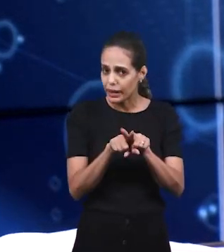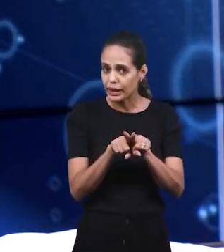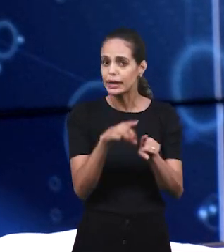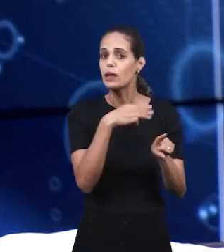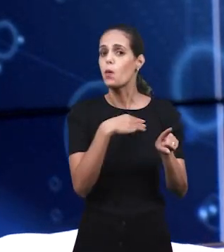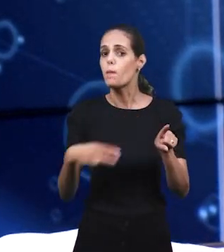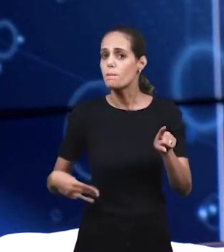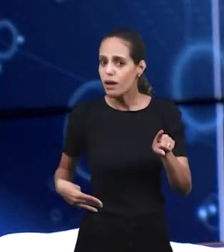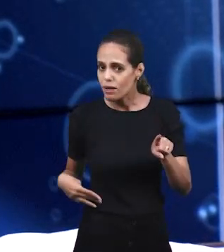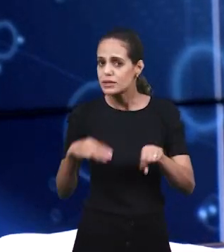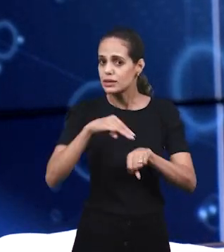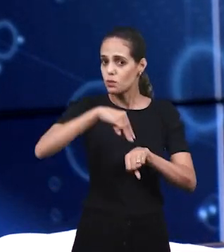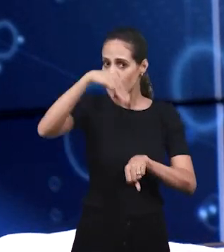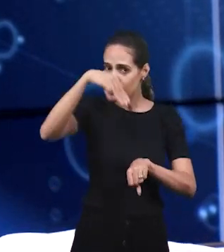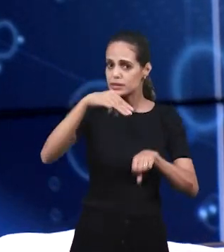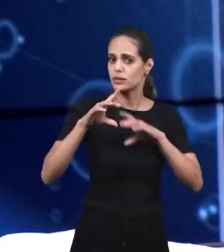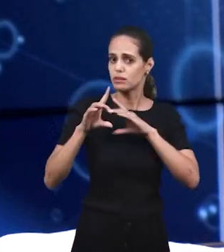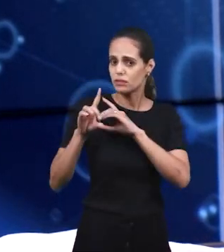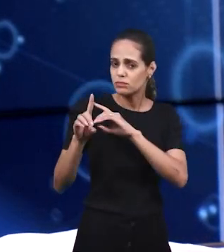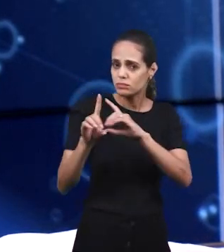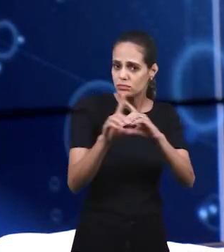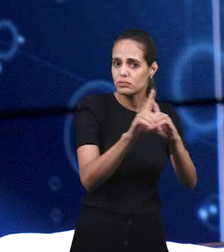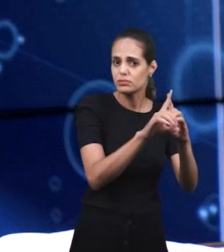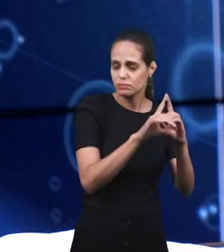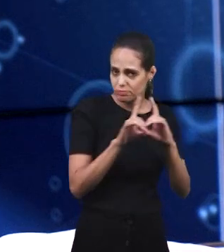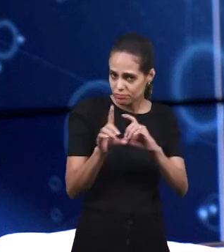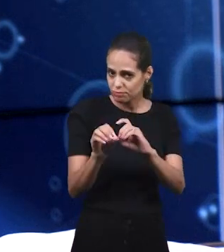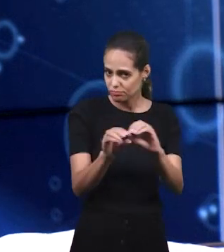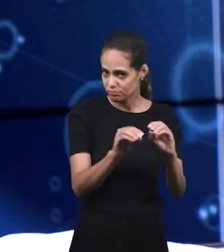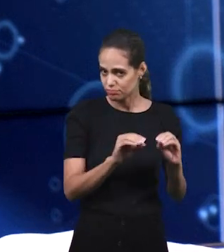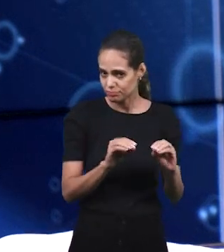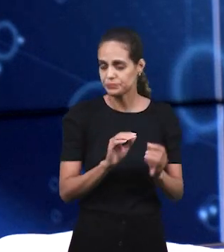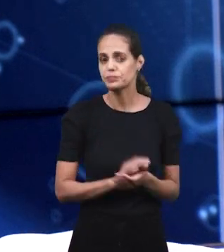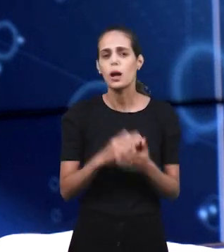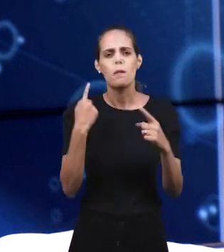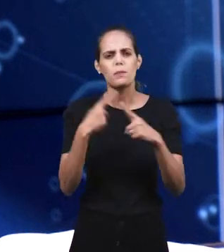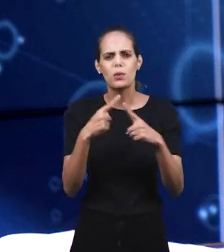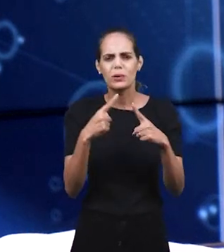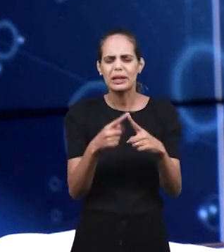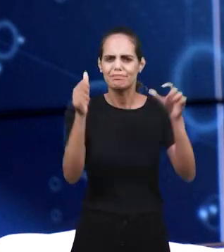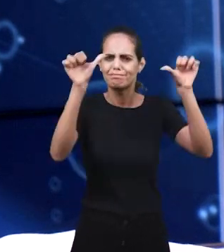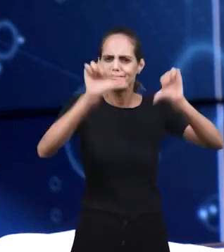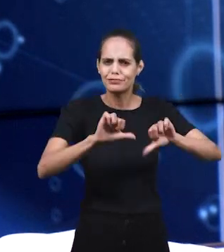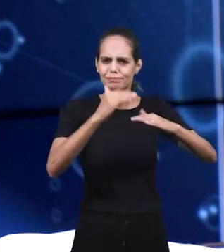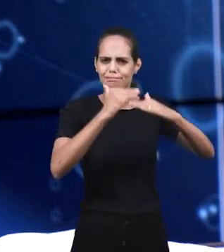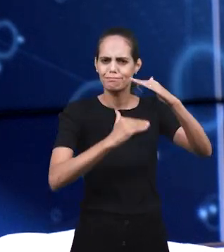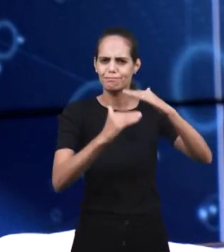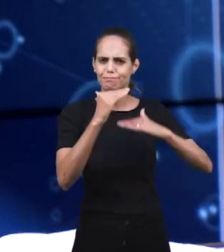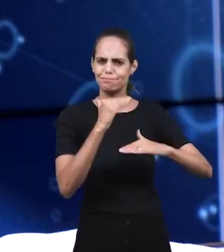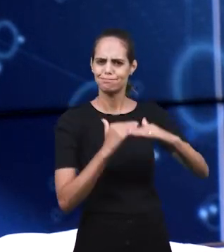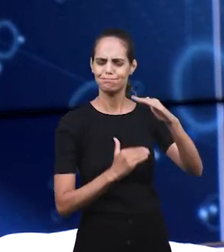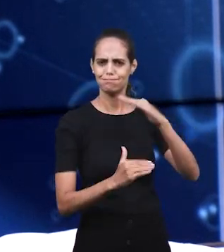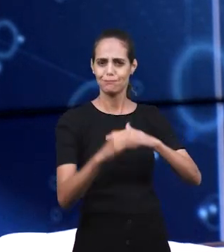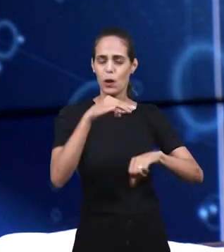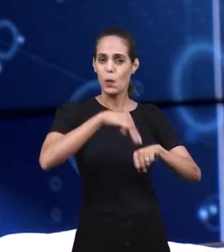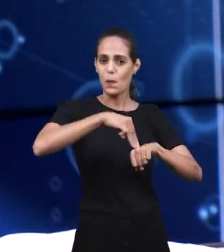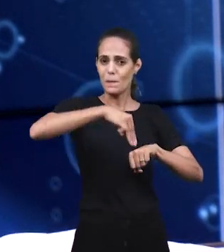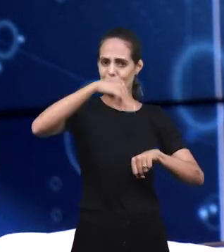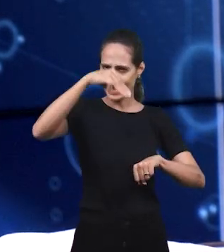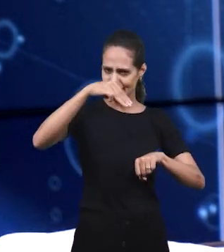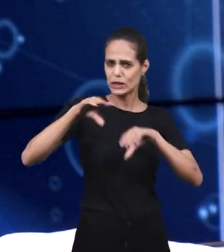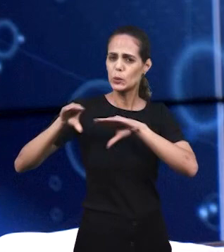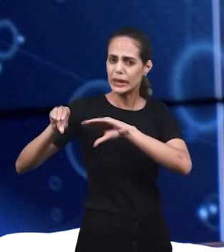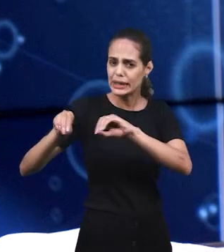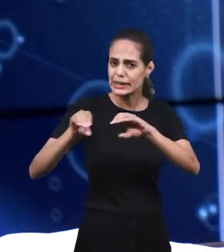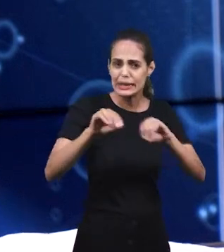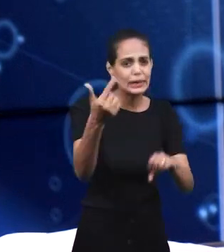апостол, учитель. И заключительная фраза, она привлекла наше внимание. Ибо упадок служения